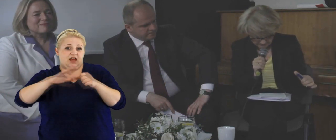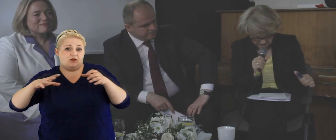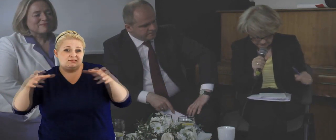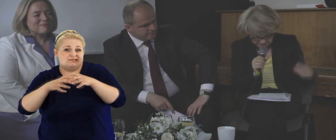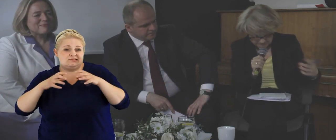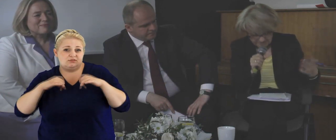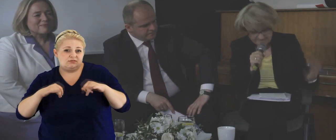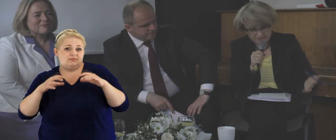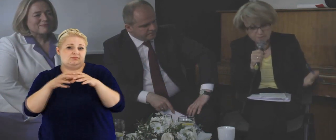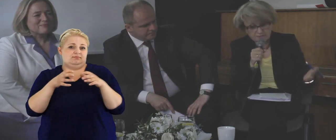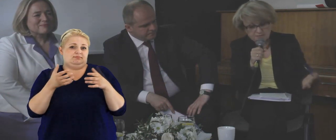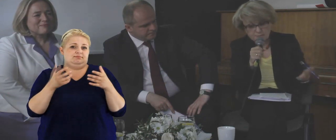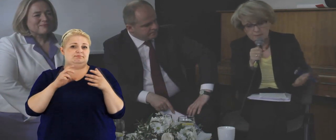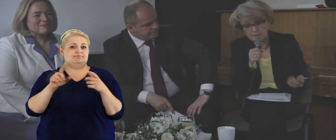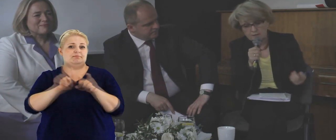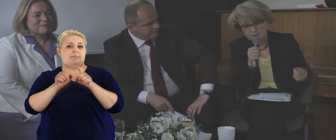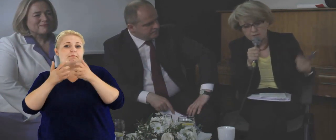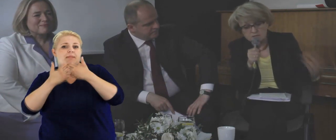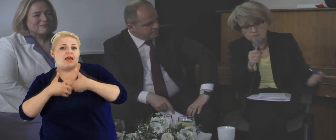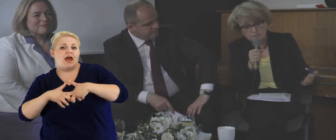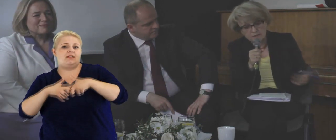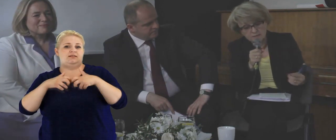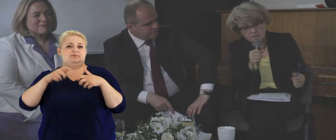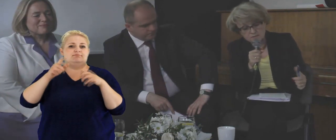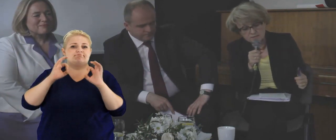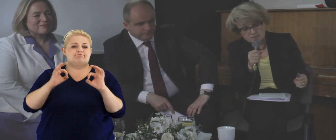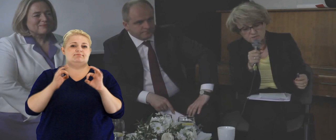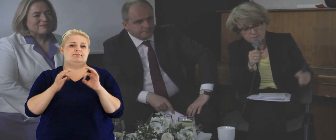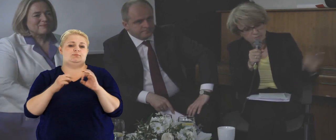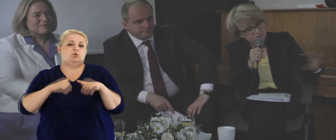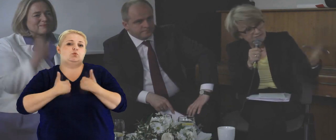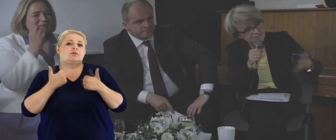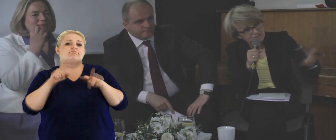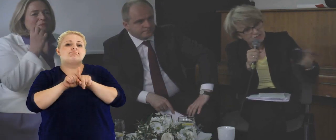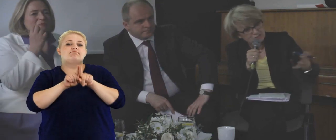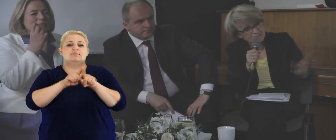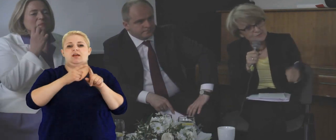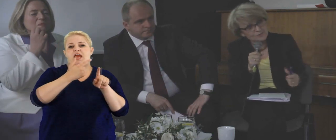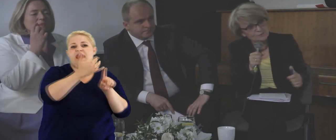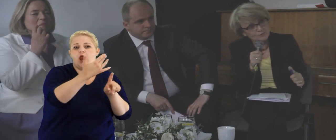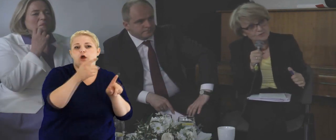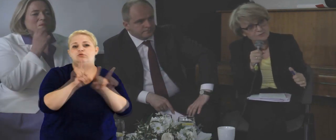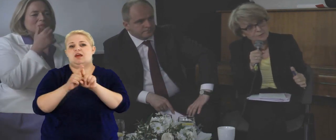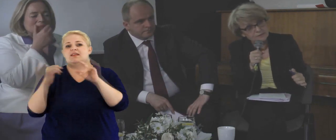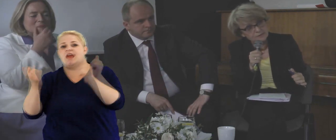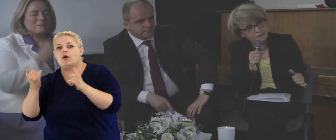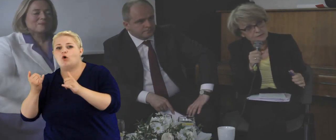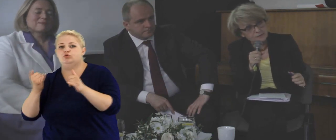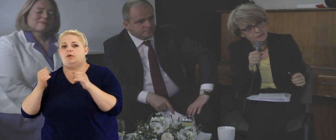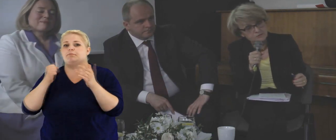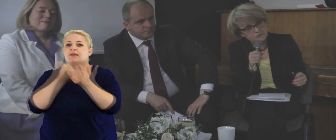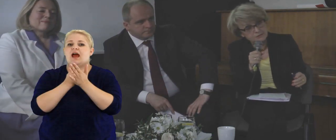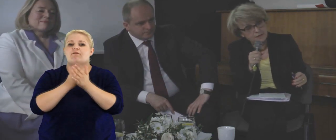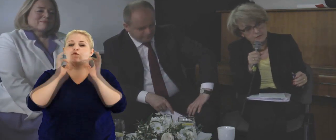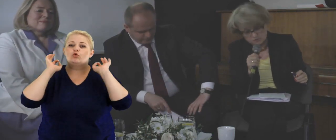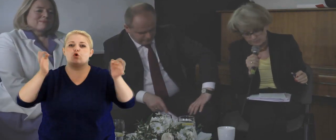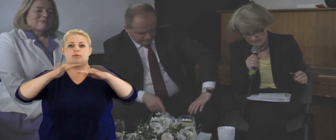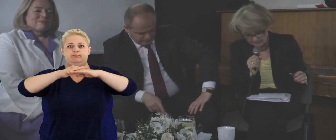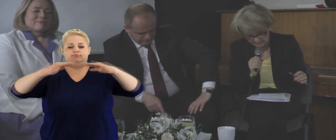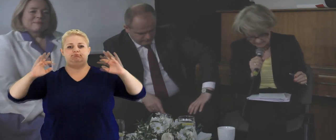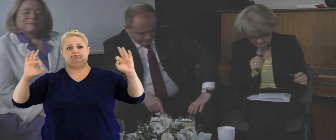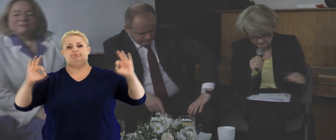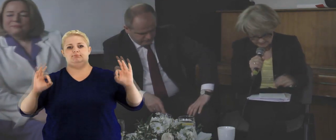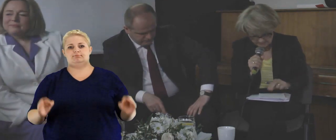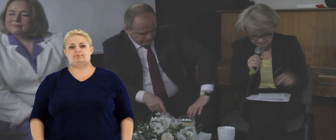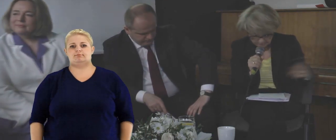poniżej narodowych, więc jakieś mechanizmy mamy, ale one nie są dostatecznym jakby sitem, który by utrzymał i ilość, i jakość